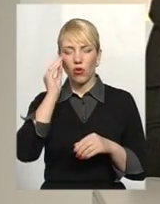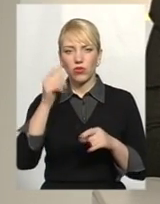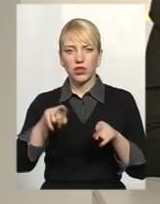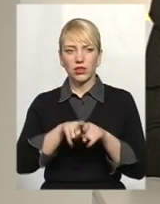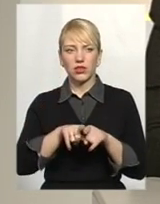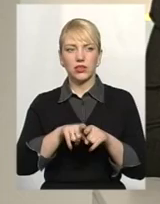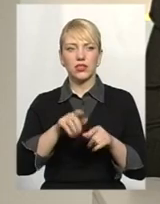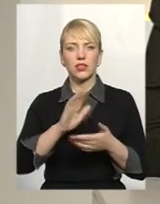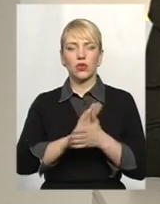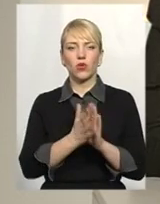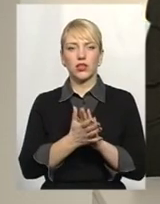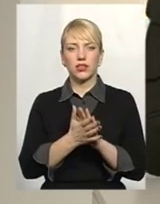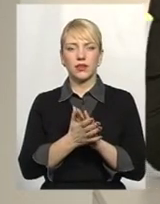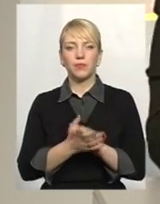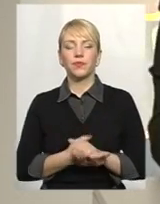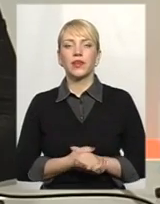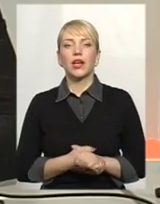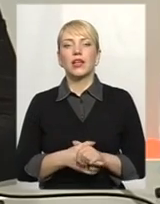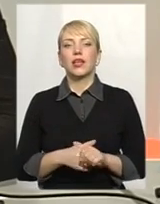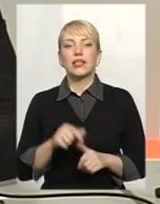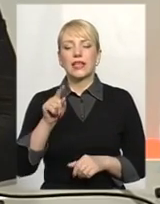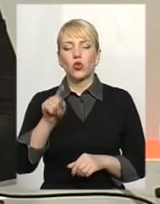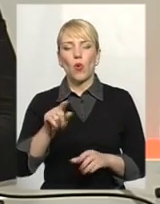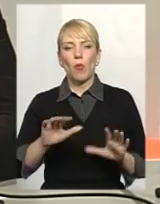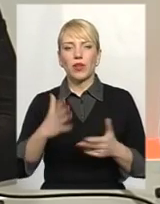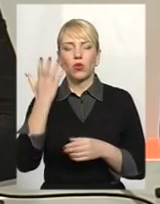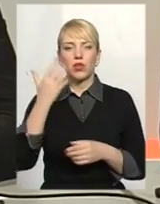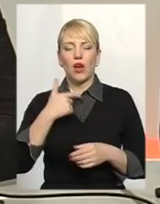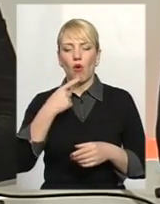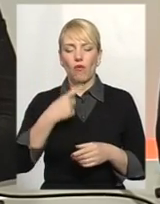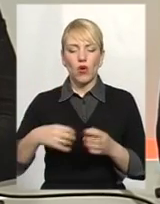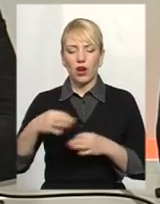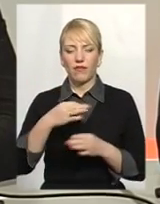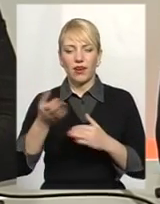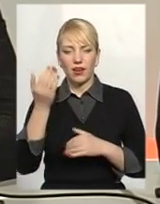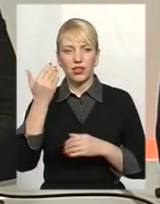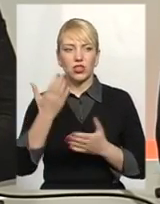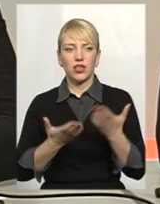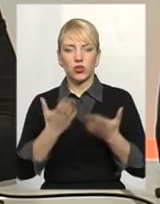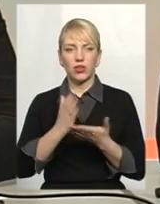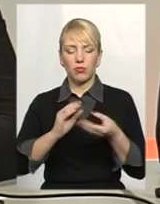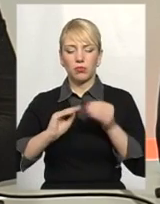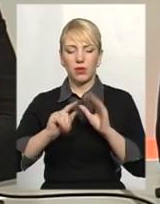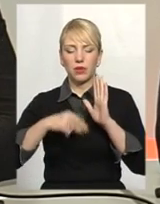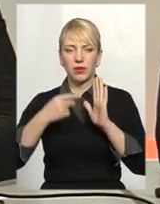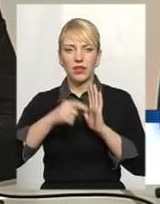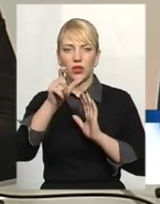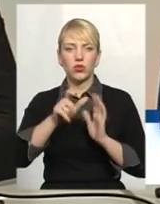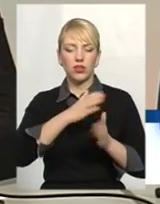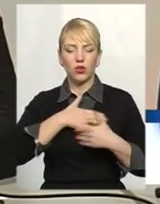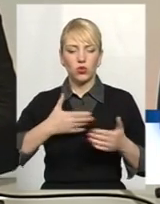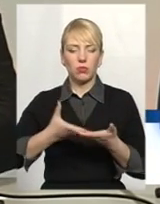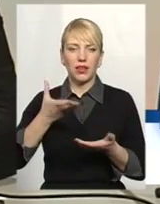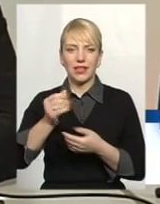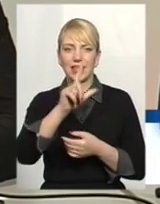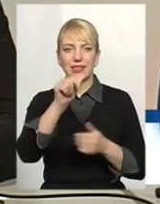ситуації? Це той момент, що я говорив раніше, коли є такі проблемні питання, і людина не хоче платити